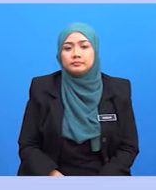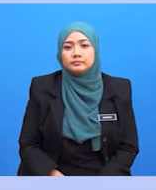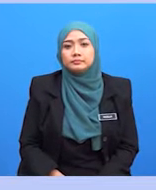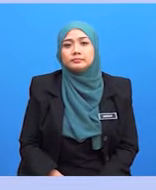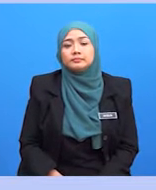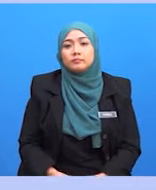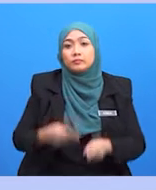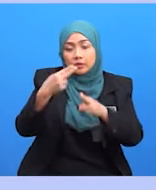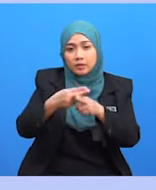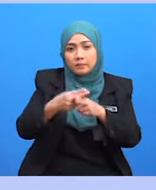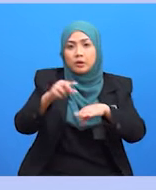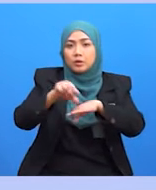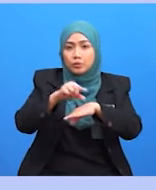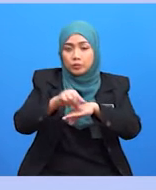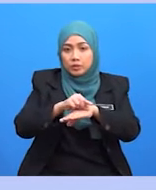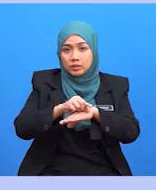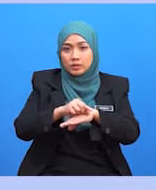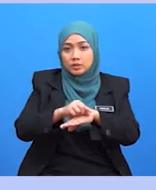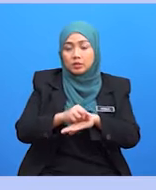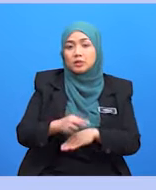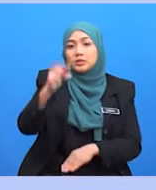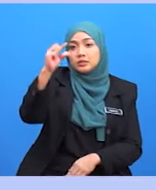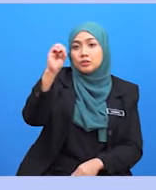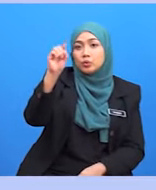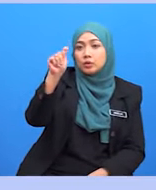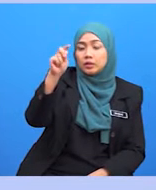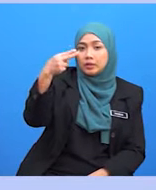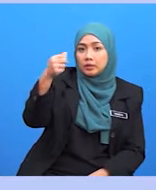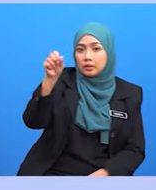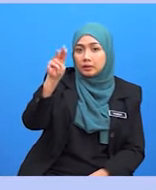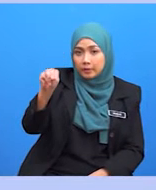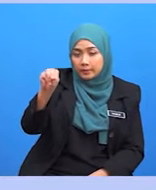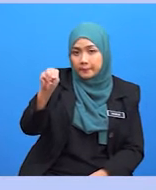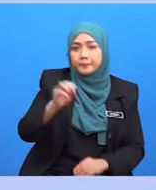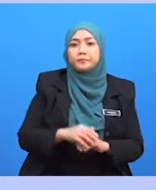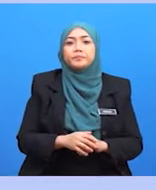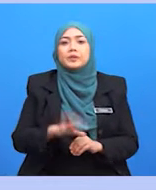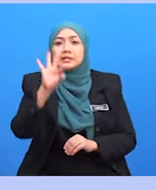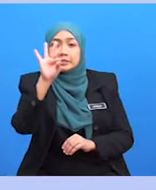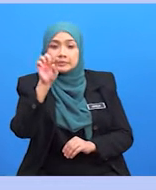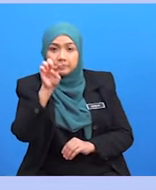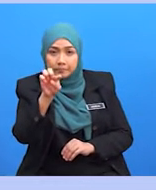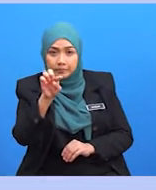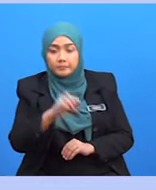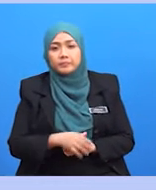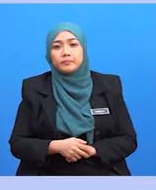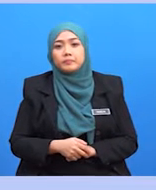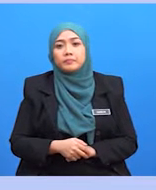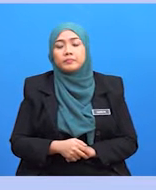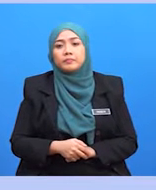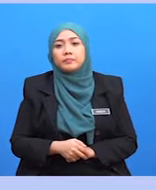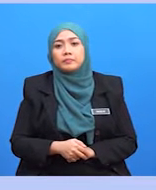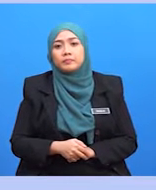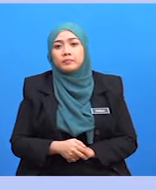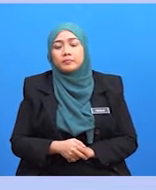nama menggunakan gotem medium 9 jawatan nombor telefon dan email